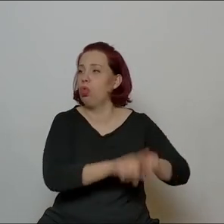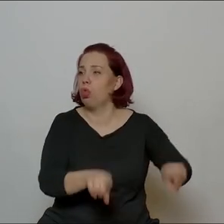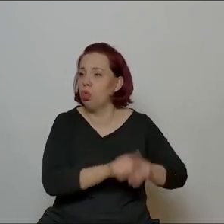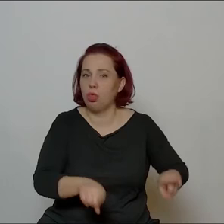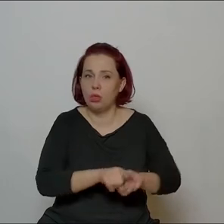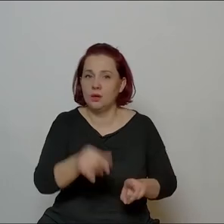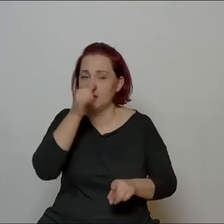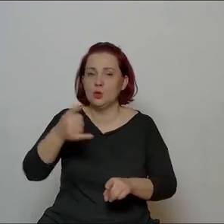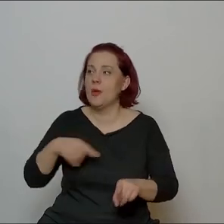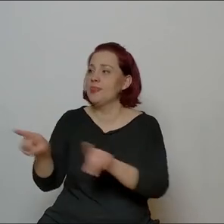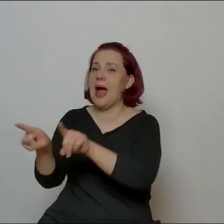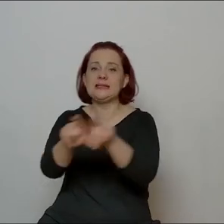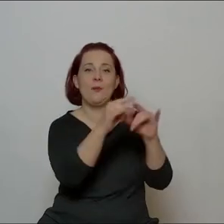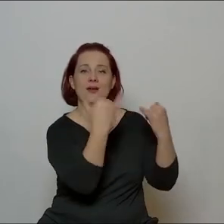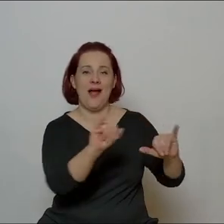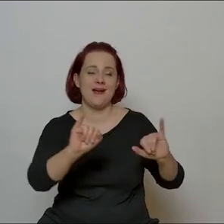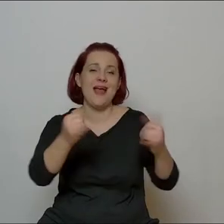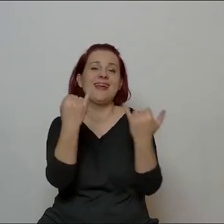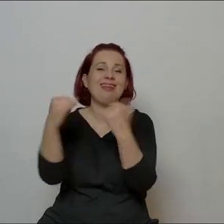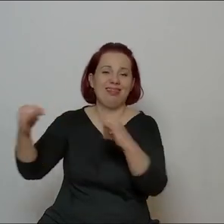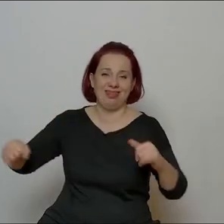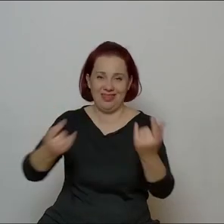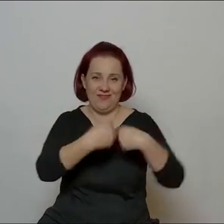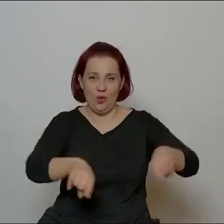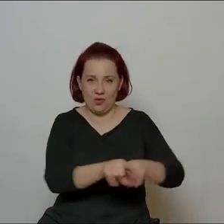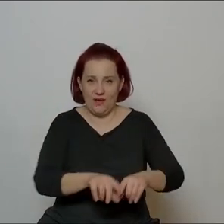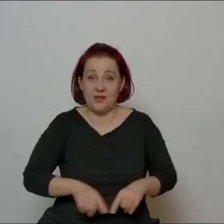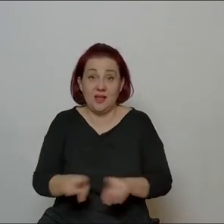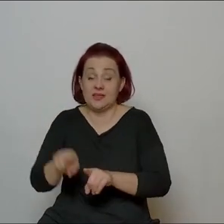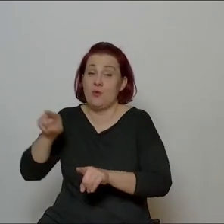zaszufladkowywać i Norwid.